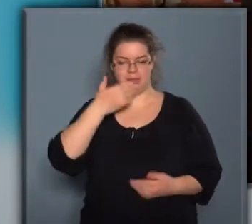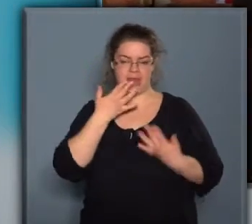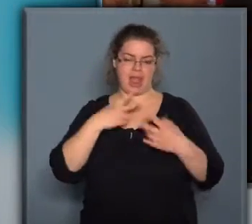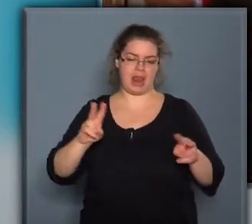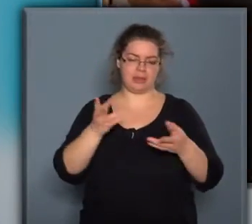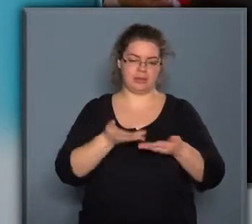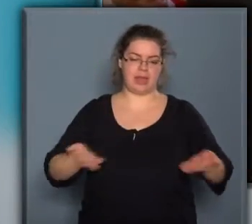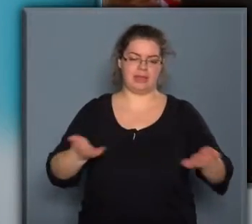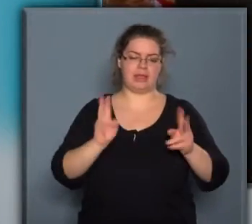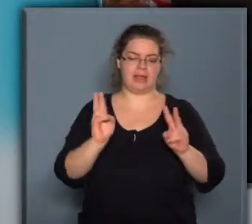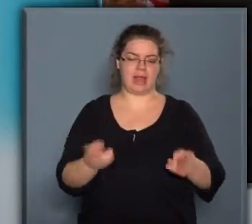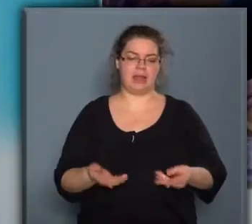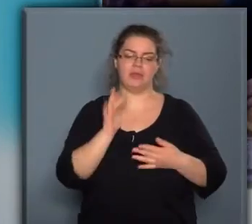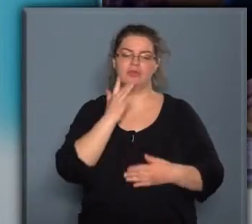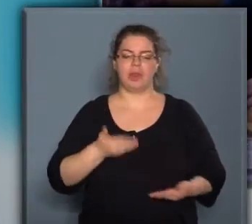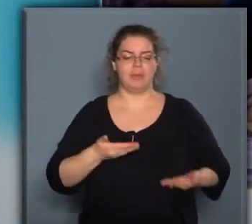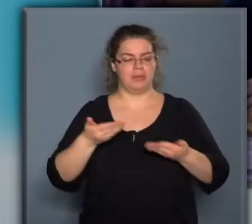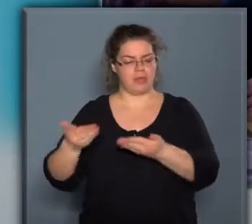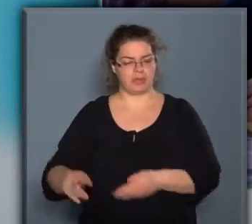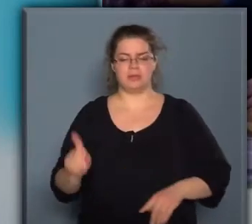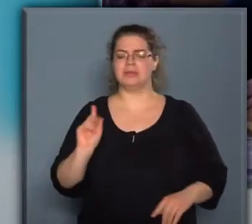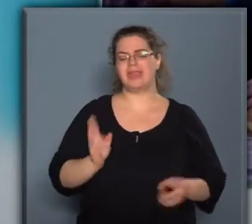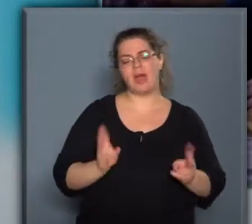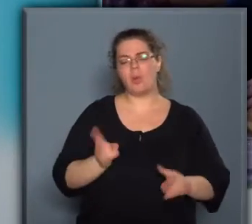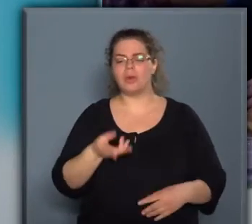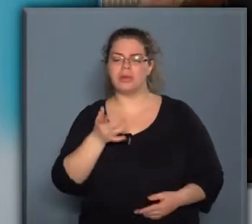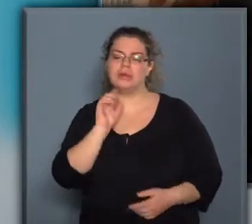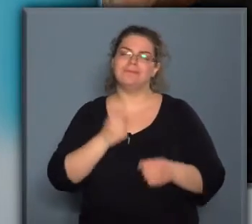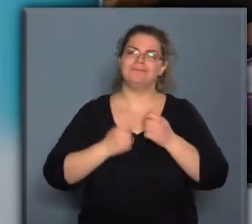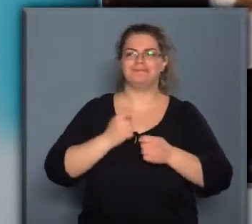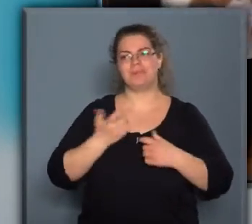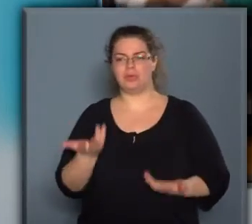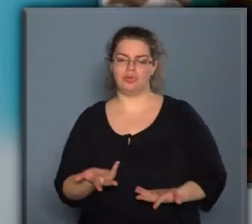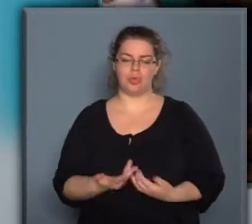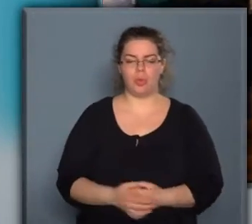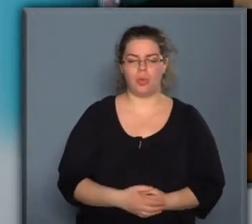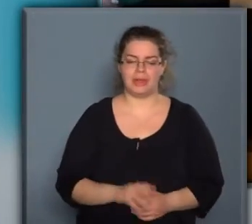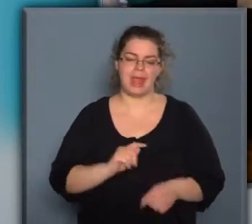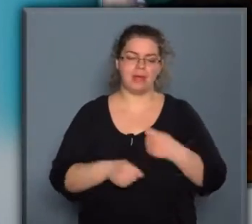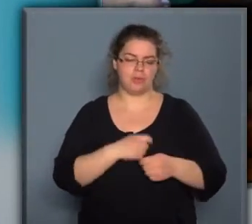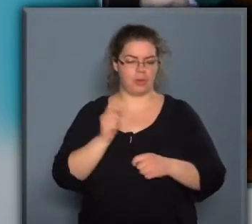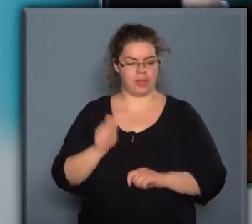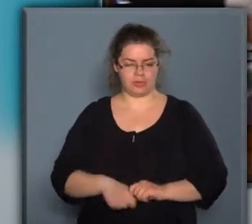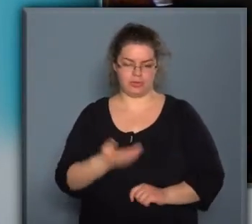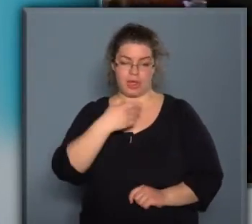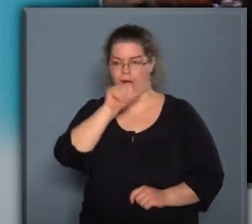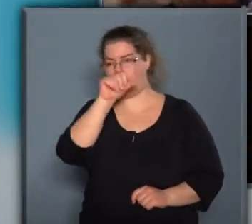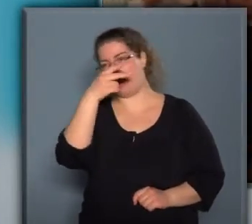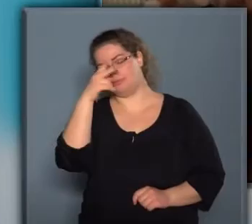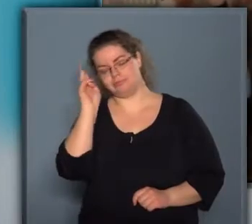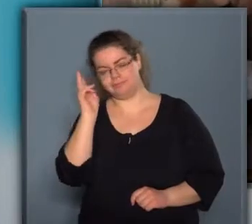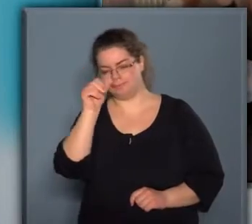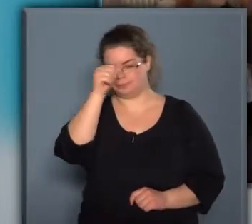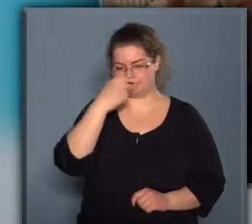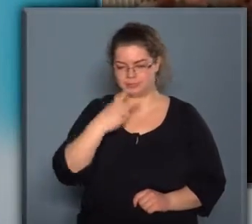tárcákon kellett a süteményeket felszolgálni. Nehogy a zsűri elfogultan döntsön az esetleg ismerős nevek láttán. Így tehát